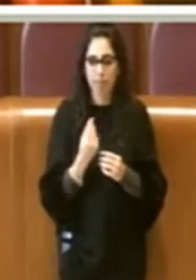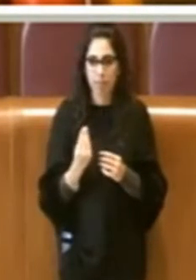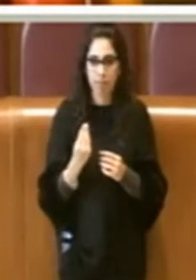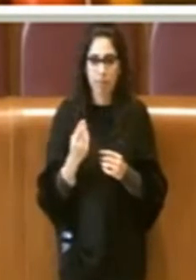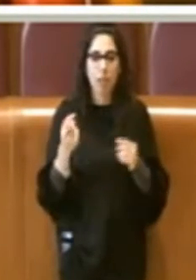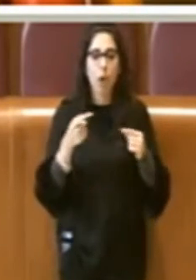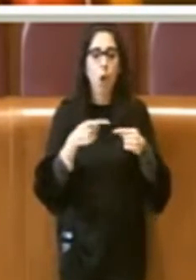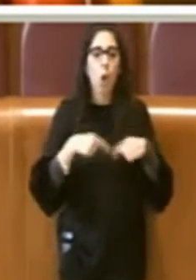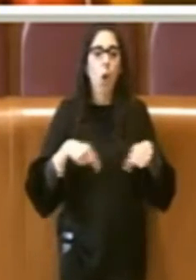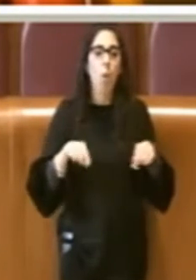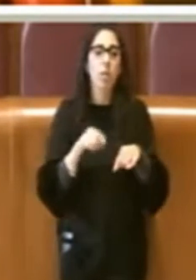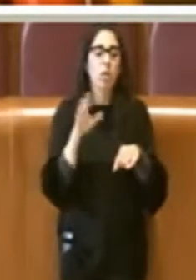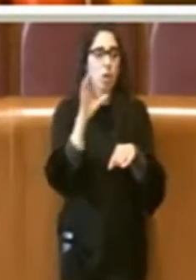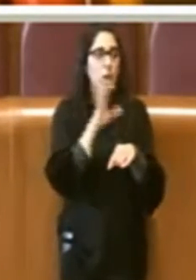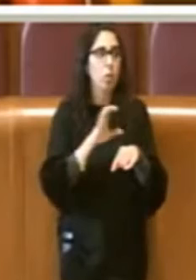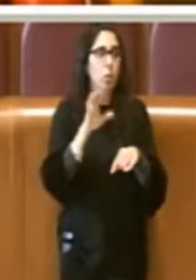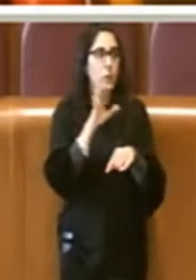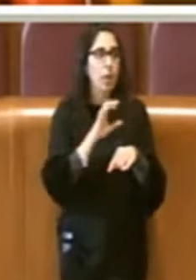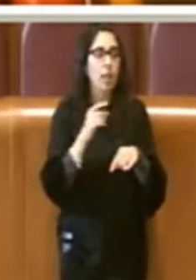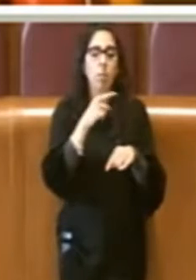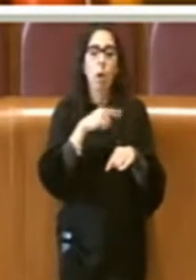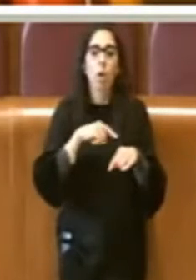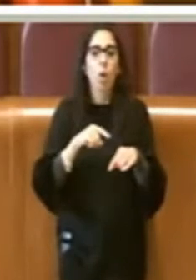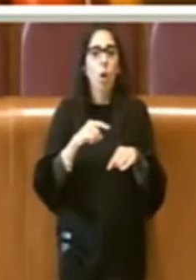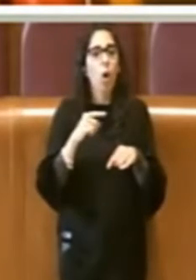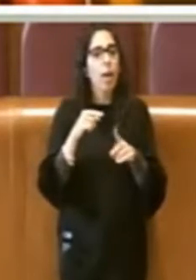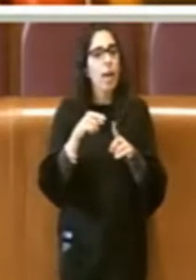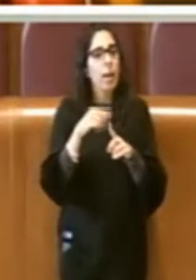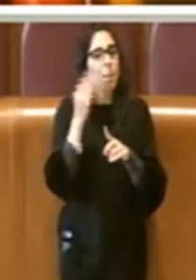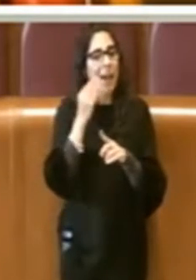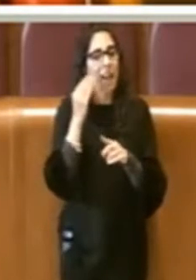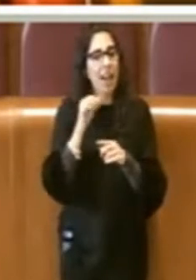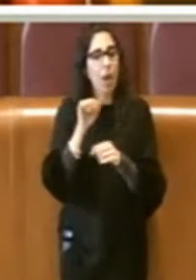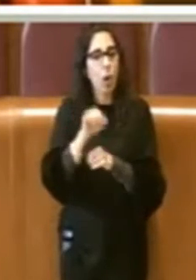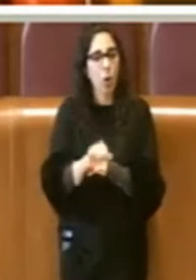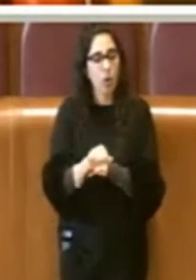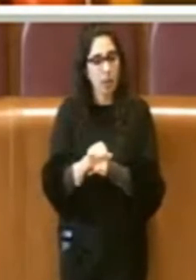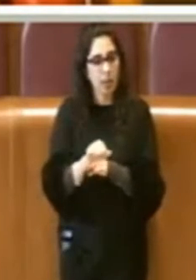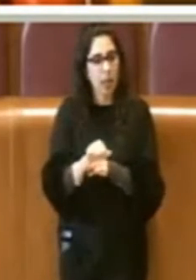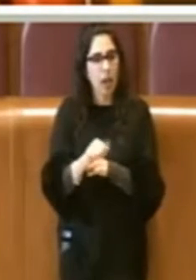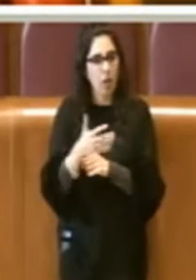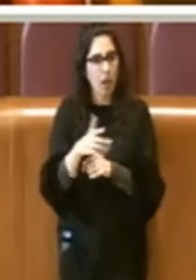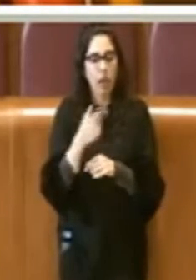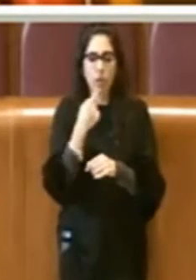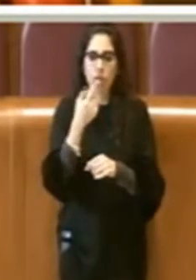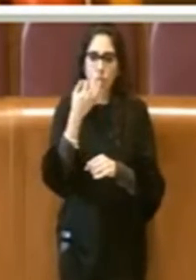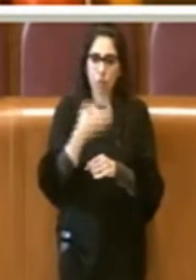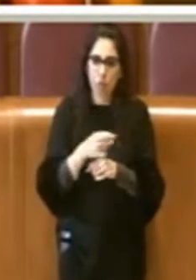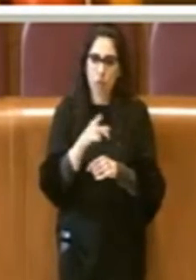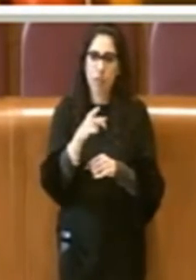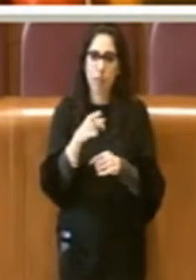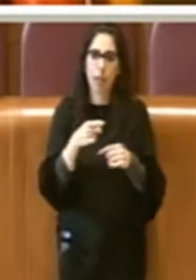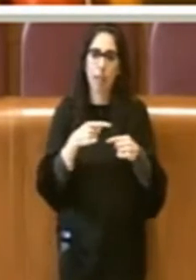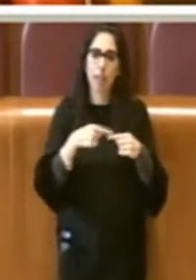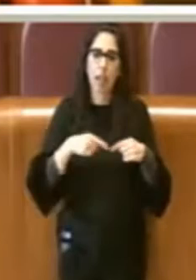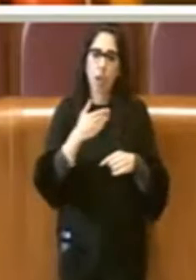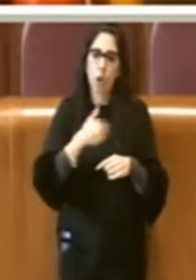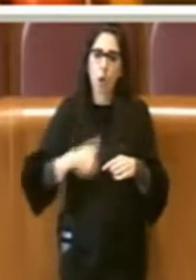Turismo noi abbiamo dato parere contrario. Come diceva giustamente la consigliera